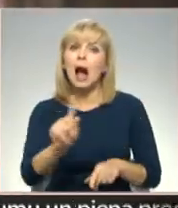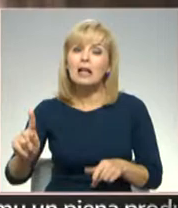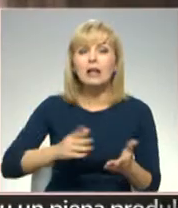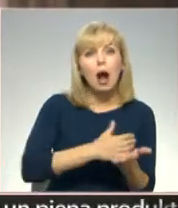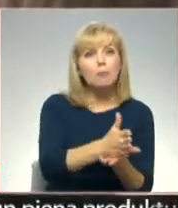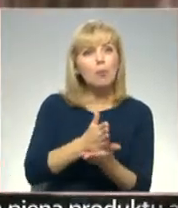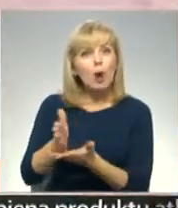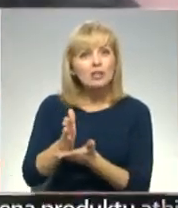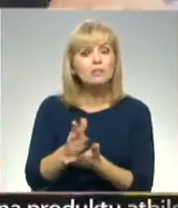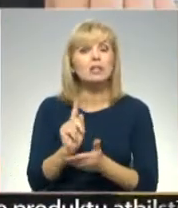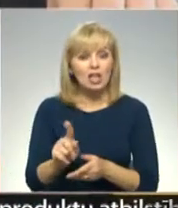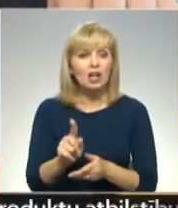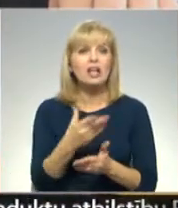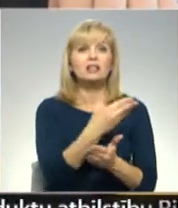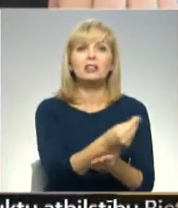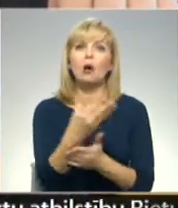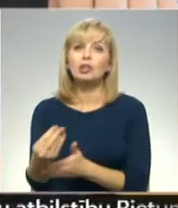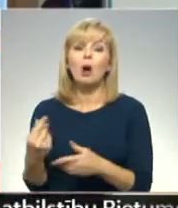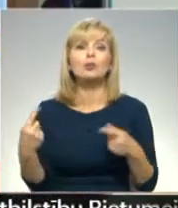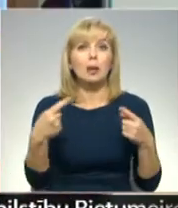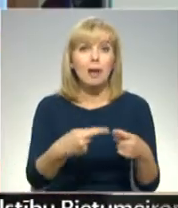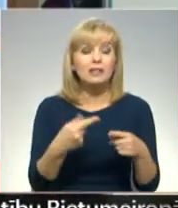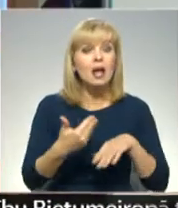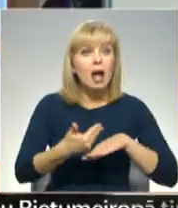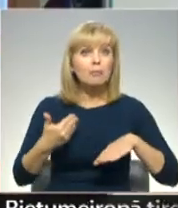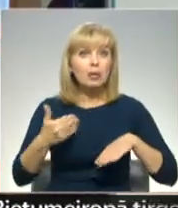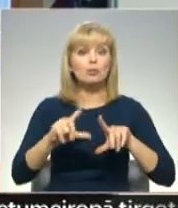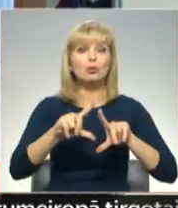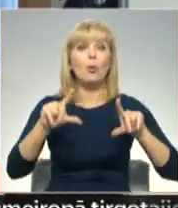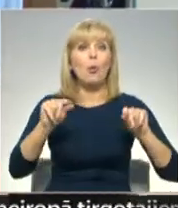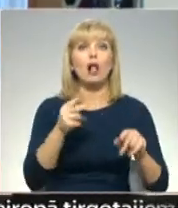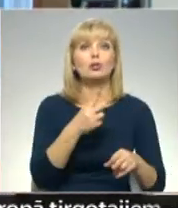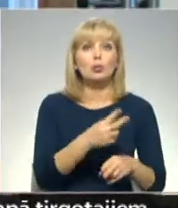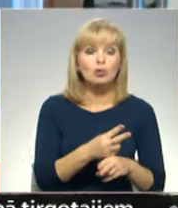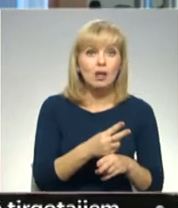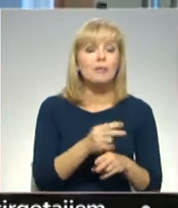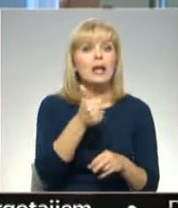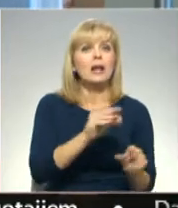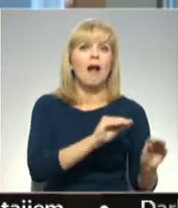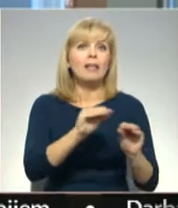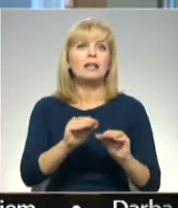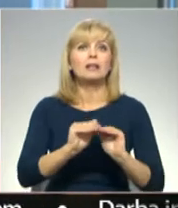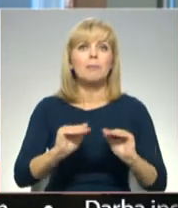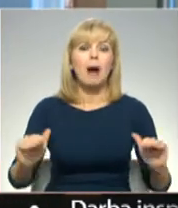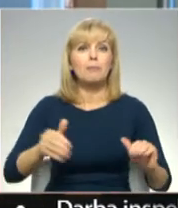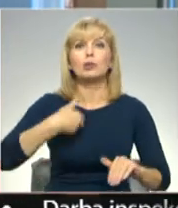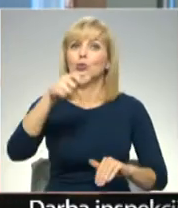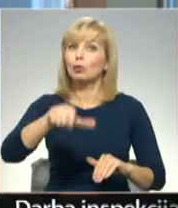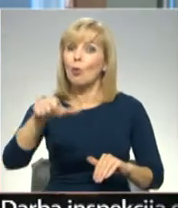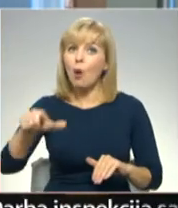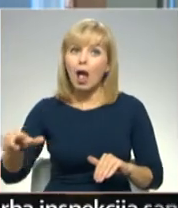nosprausts atšķirīgas mērķis. Pirmskolas uzdevums mūsu pieejā galvenokārt ir likt pamatas skolēni caurvī, prasme,